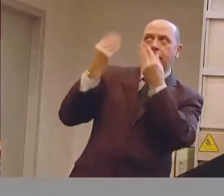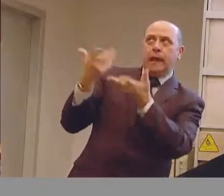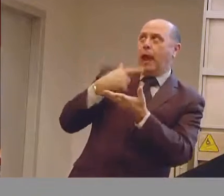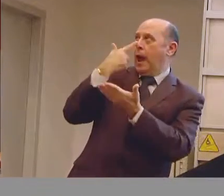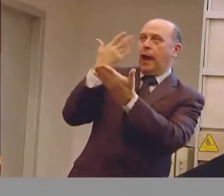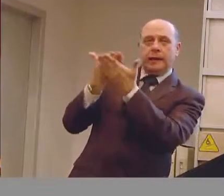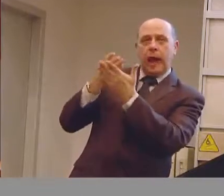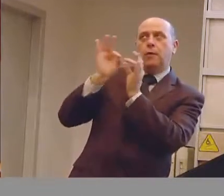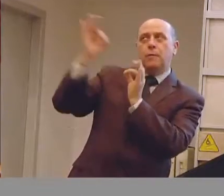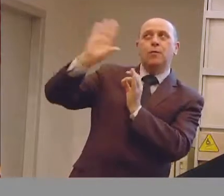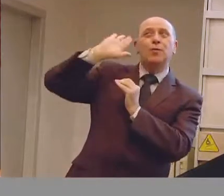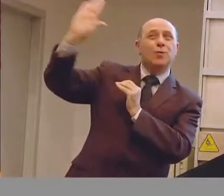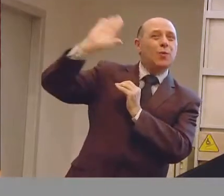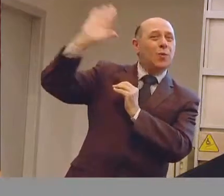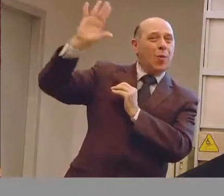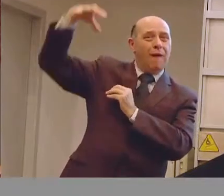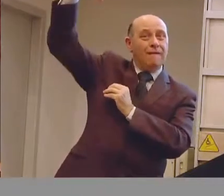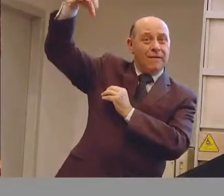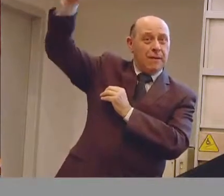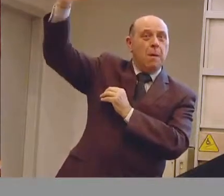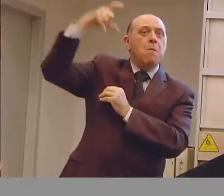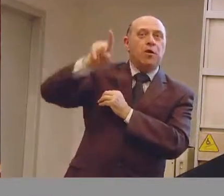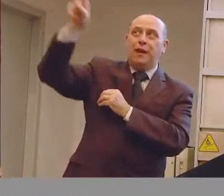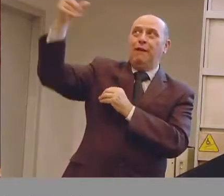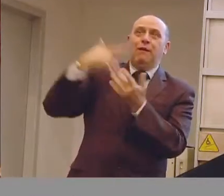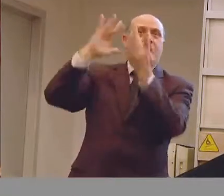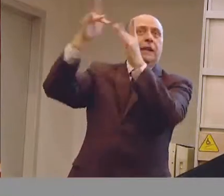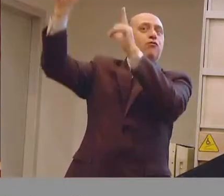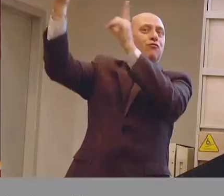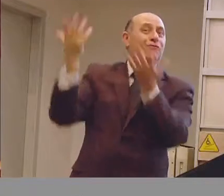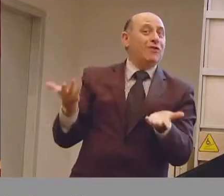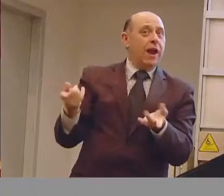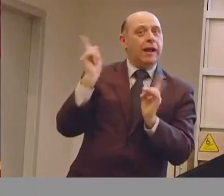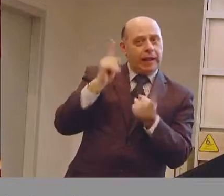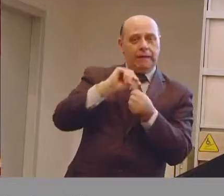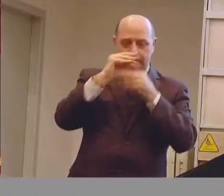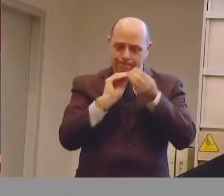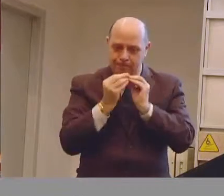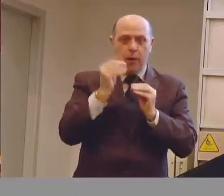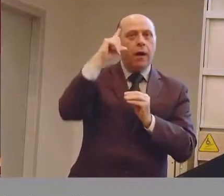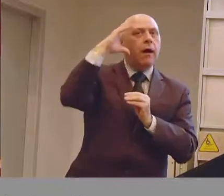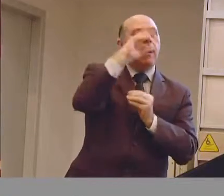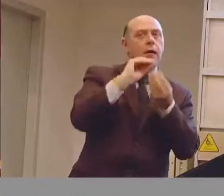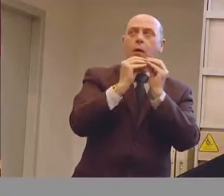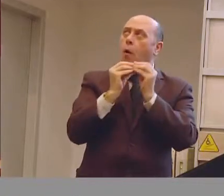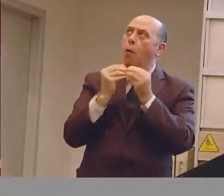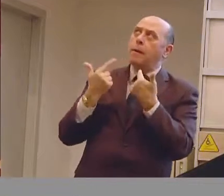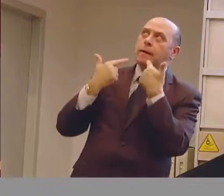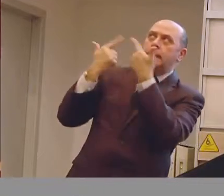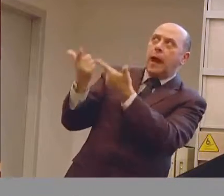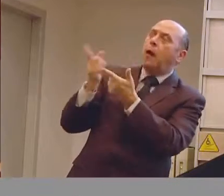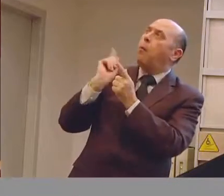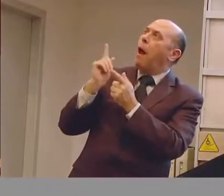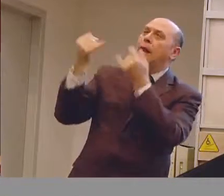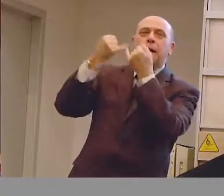studiato e progettato per una struttura che non presenta una connessione ad internet. Bisogna andare a capire come sono chiaramente gli impianti